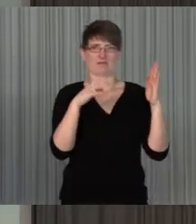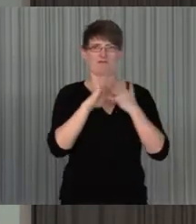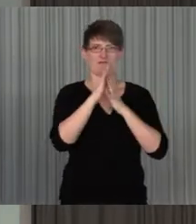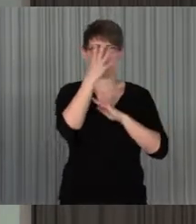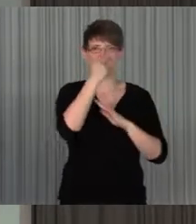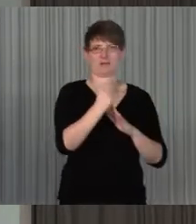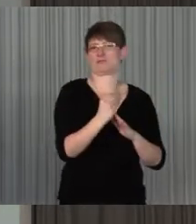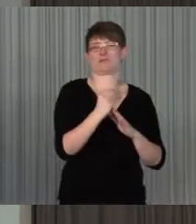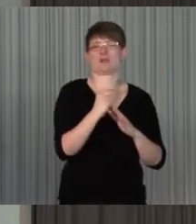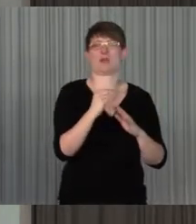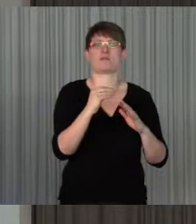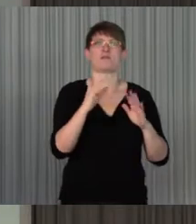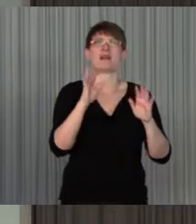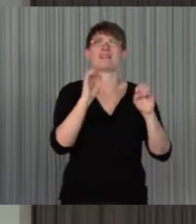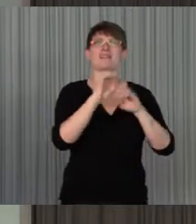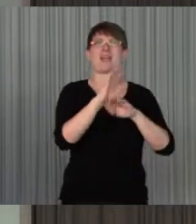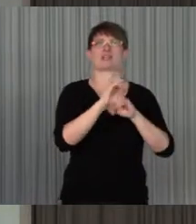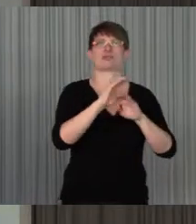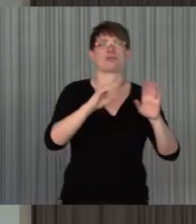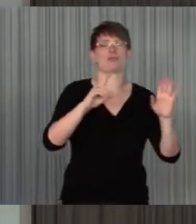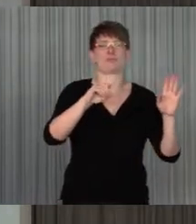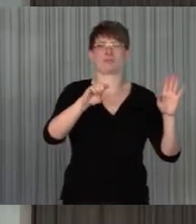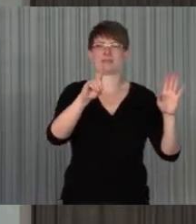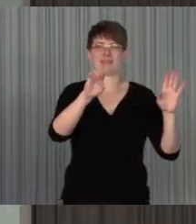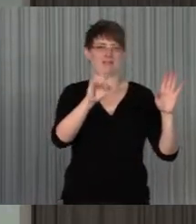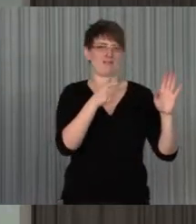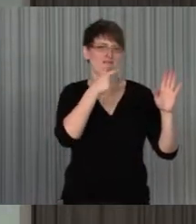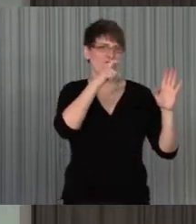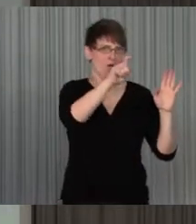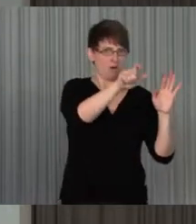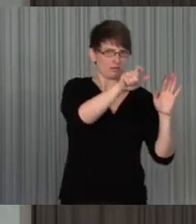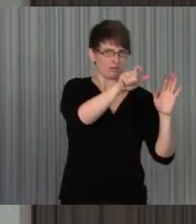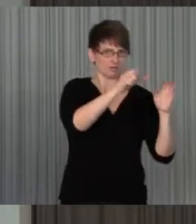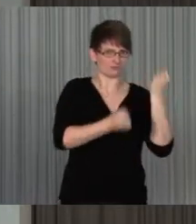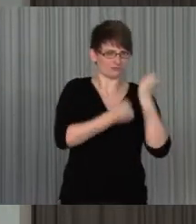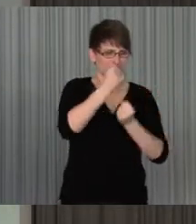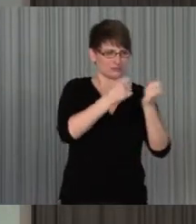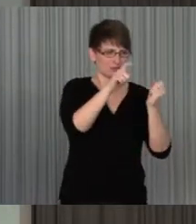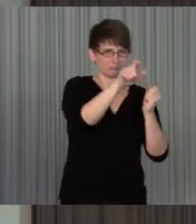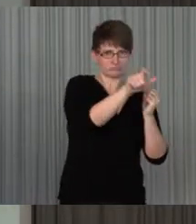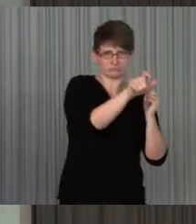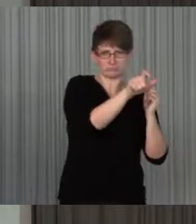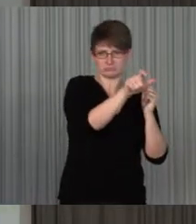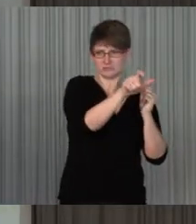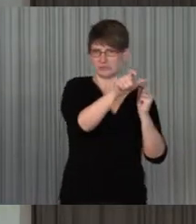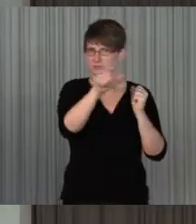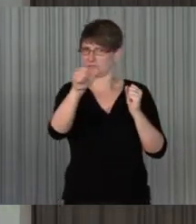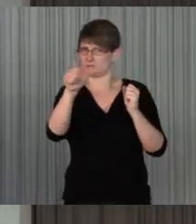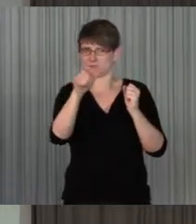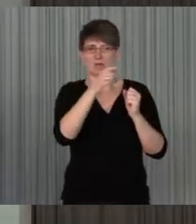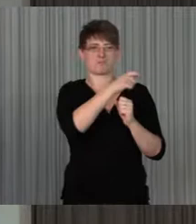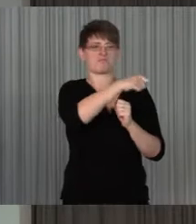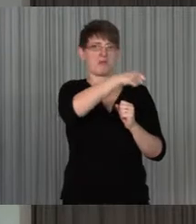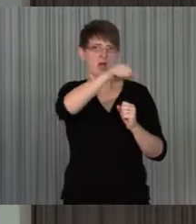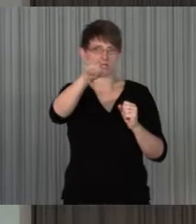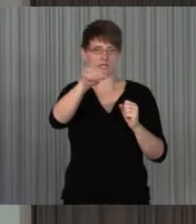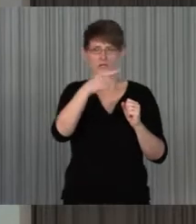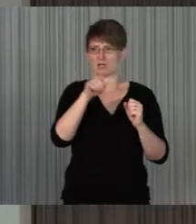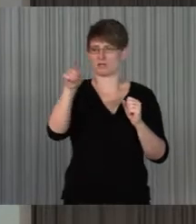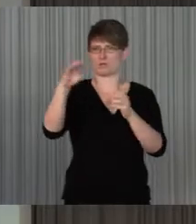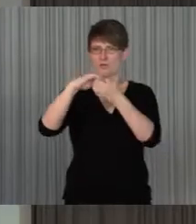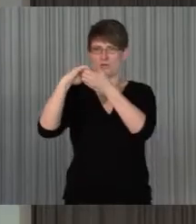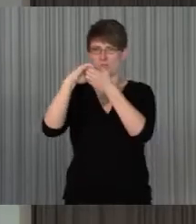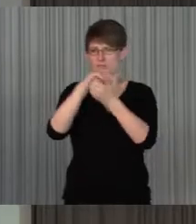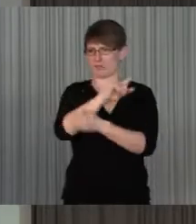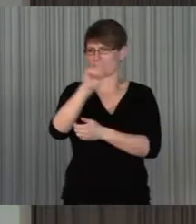tageschau.de oder ähnliches auf ein schwieriges Wort schließen, können sie das ganz einfach markieren, das wird dann gemeldet an dieser Community und jemand